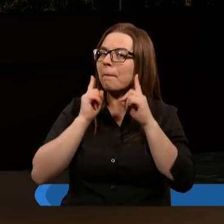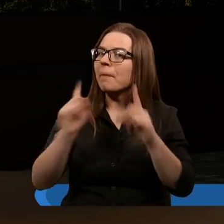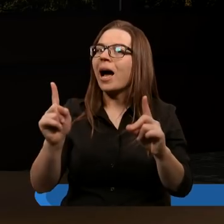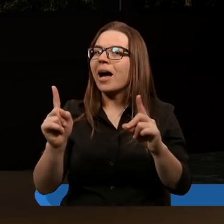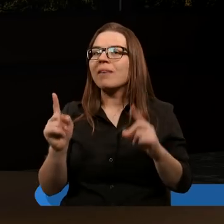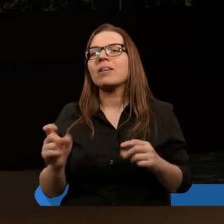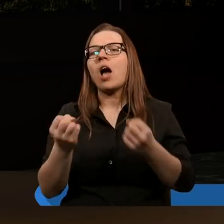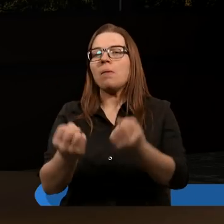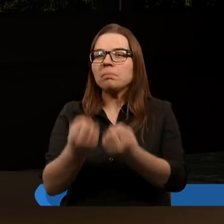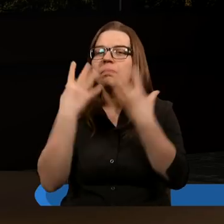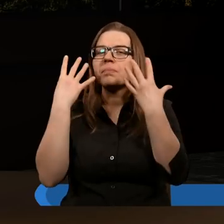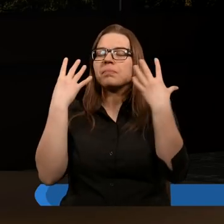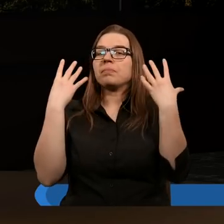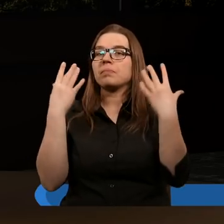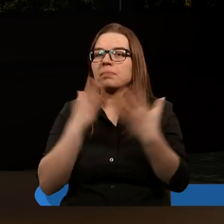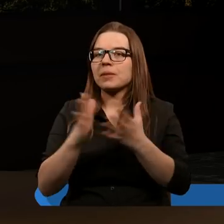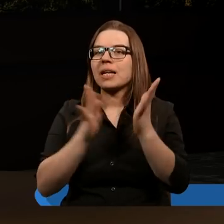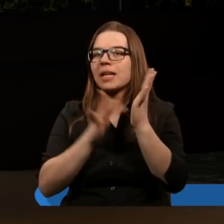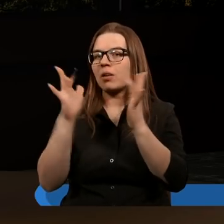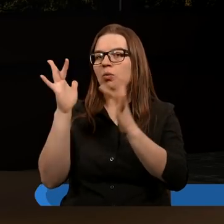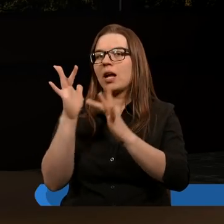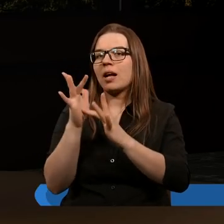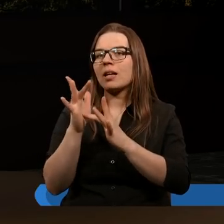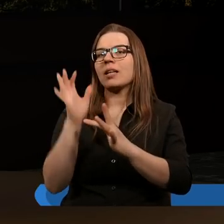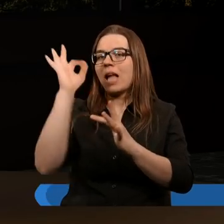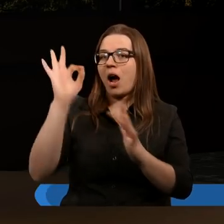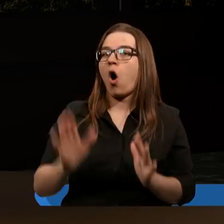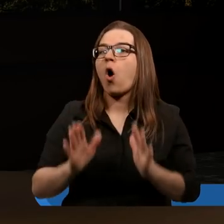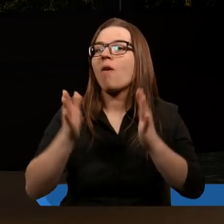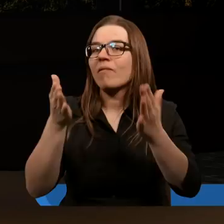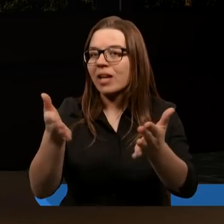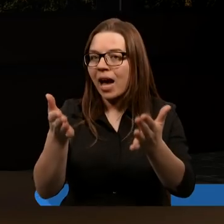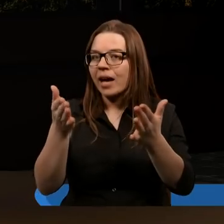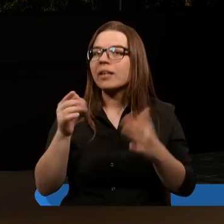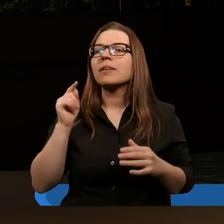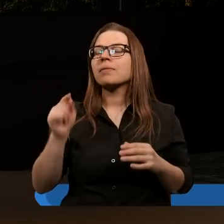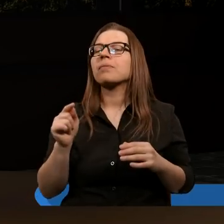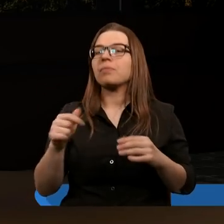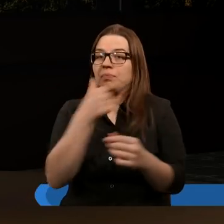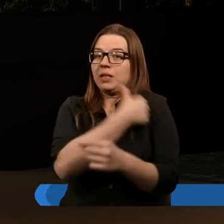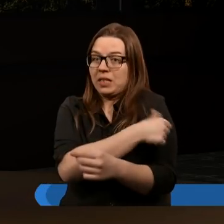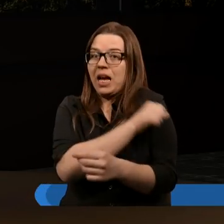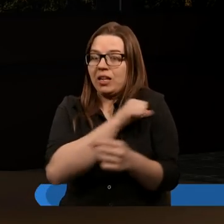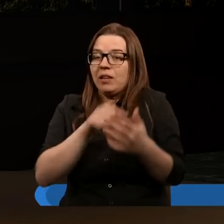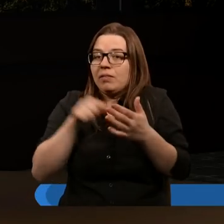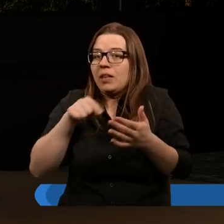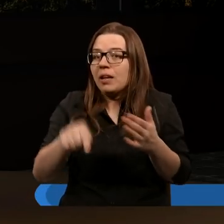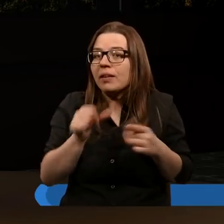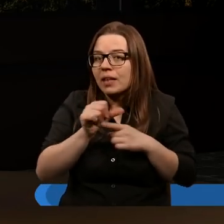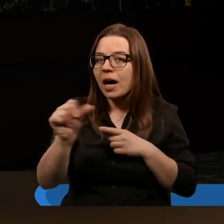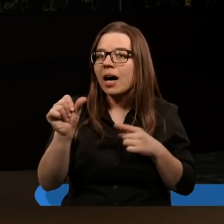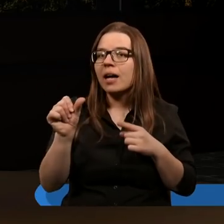objawiona przez Jezusa, przez Jego ofiarę. I to jest ta część chrześcijaństwa, gdzie to